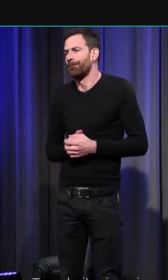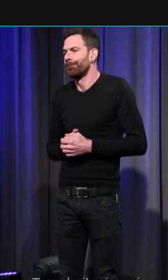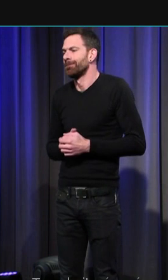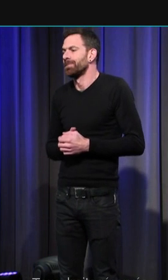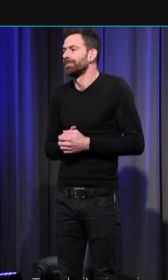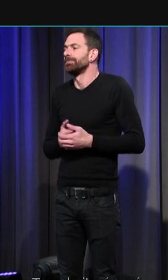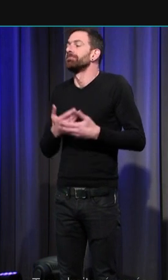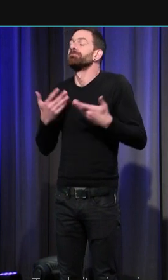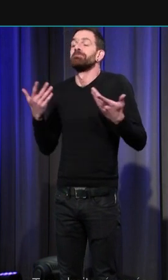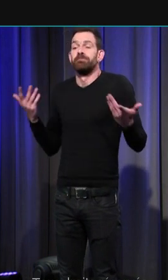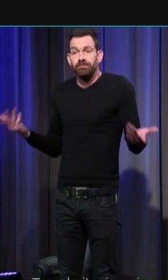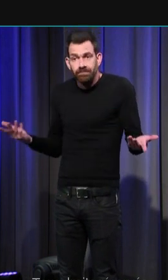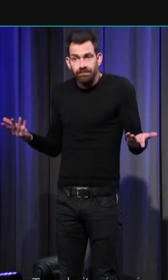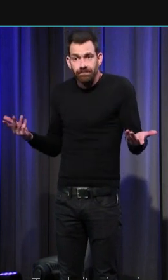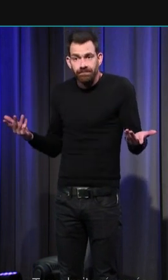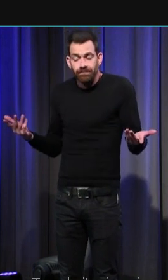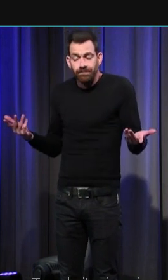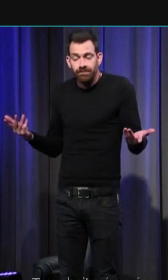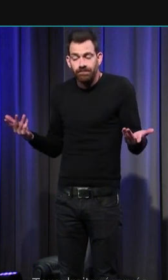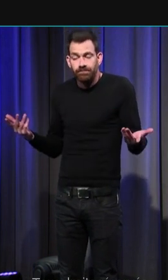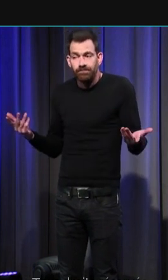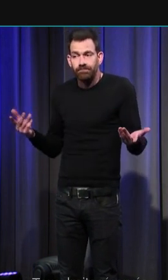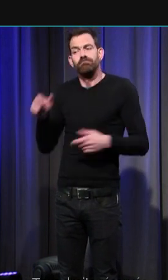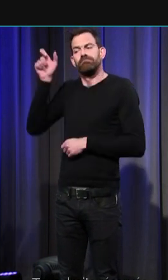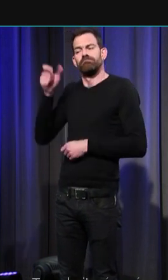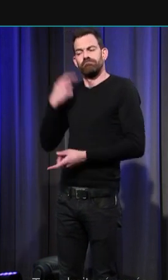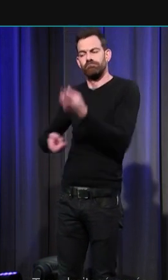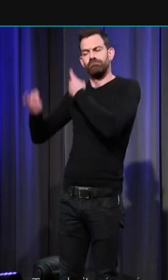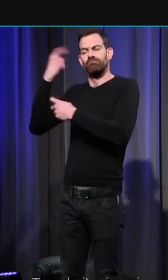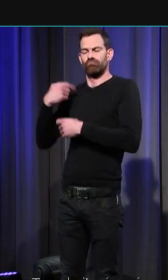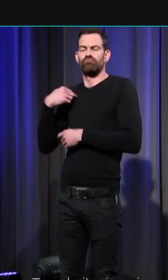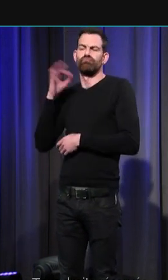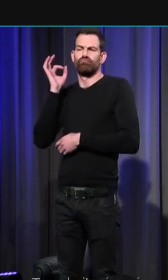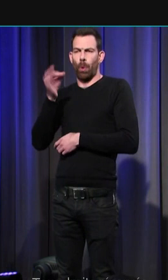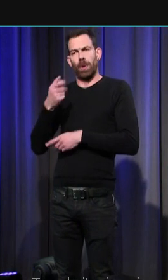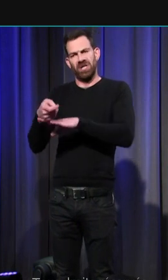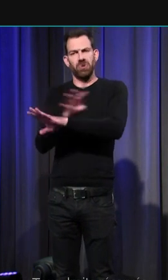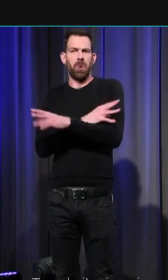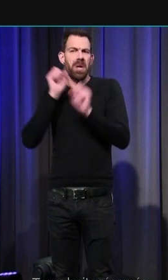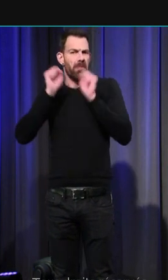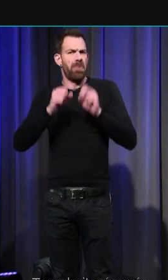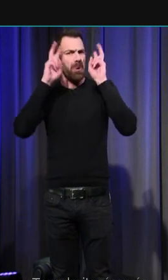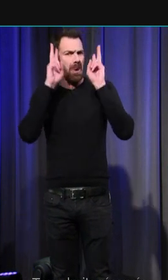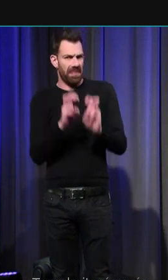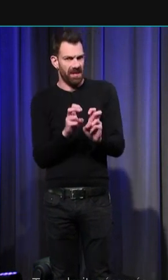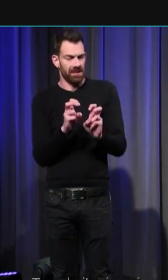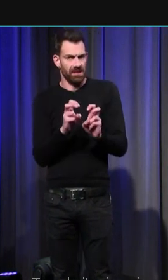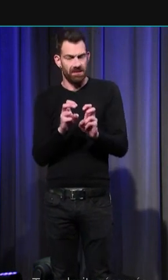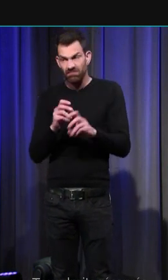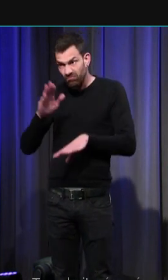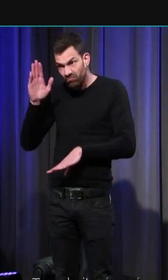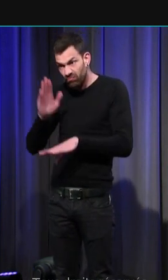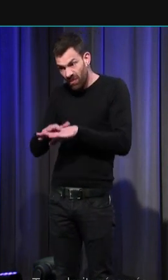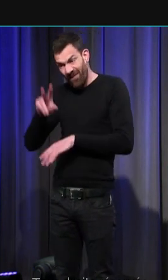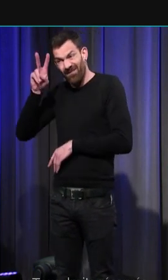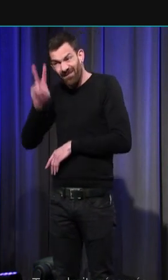Mais alors, si l'historien reconnaît que l'émotion est un objet digne d'histoire, pourquoi cela fait-il 20 ans à peine qu